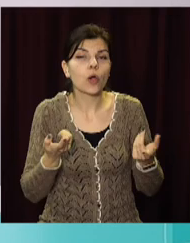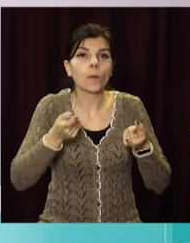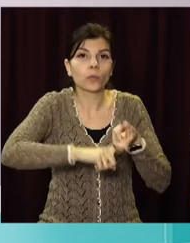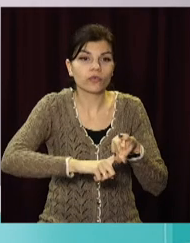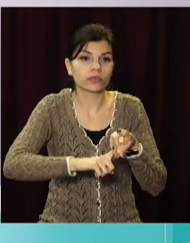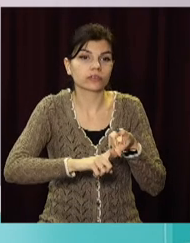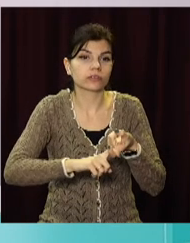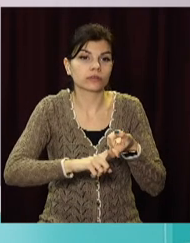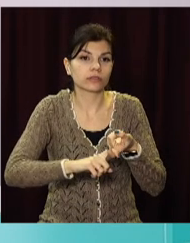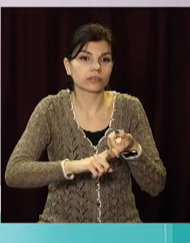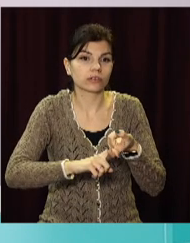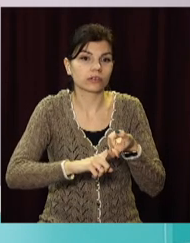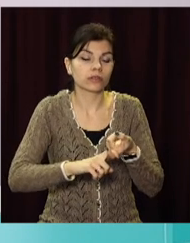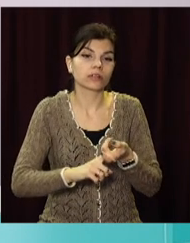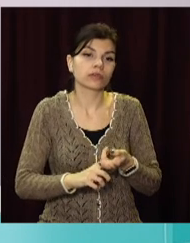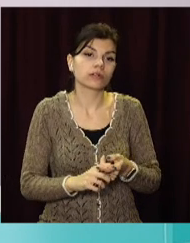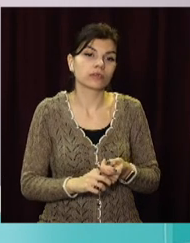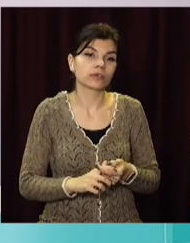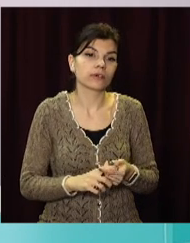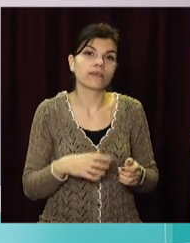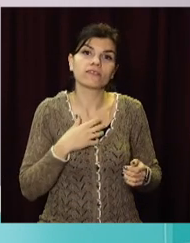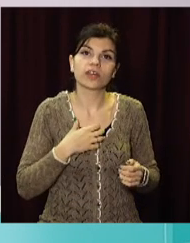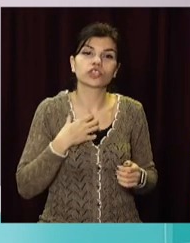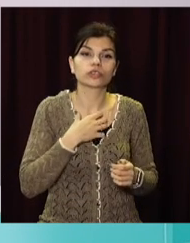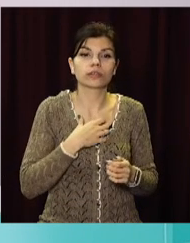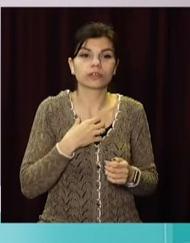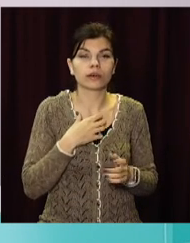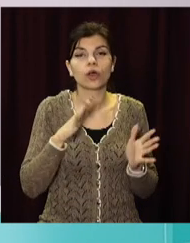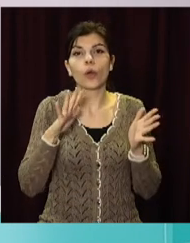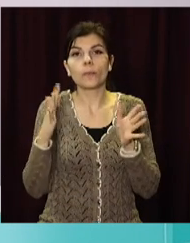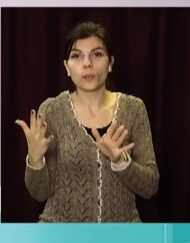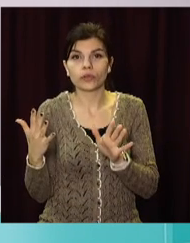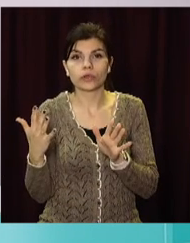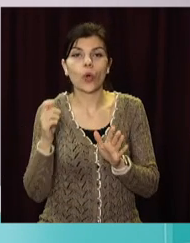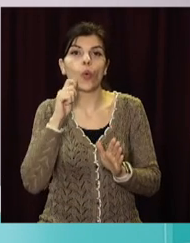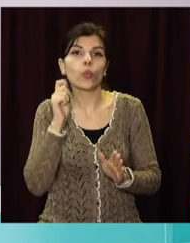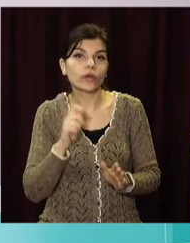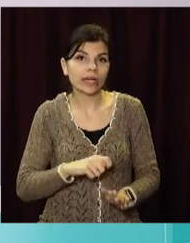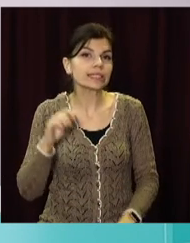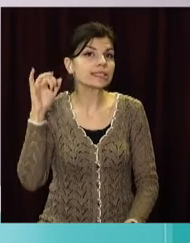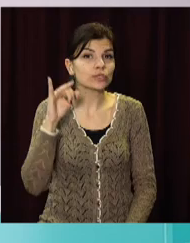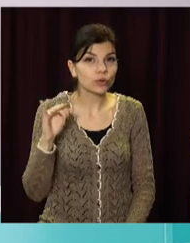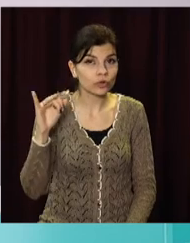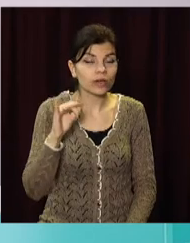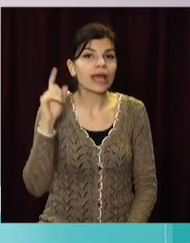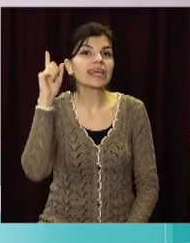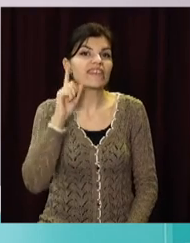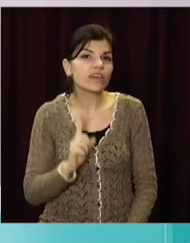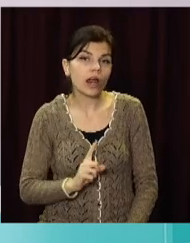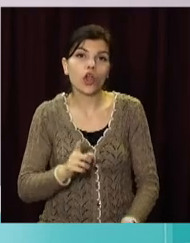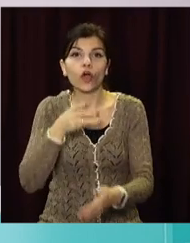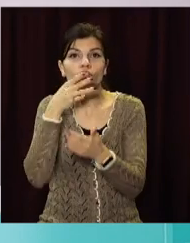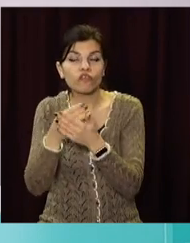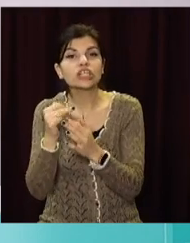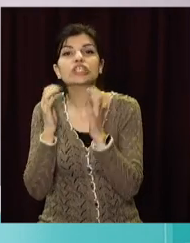'язані з важливими подіями української історії, єврейські свята